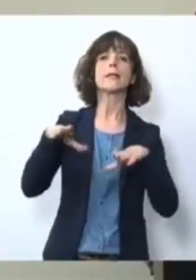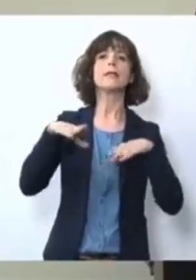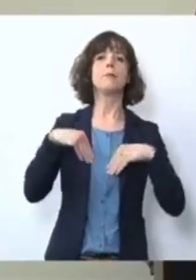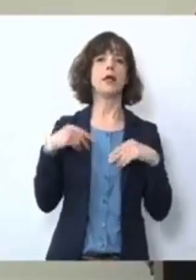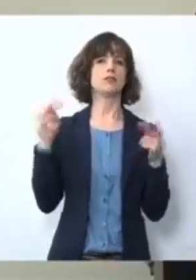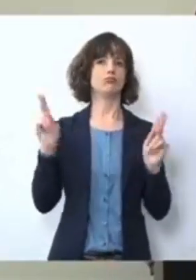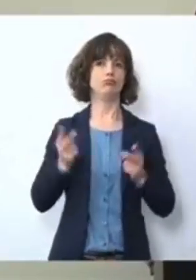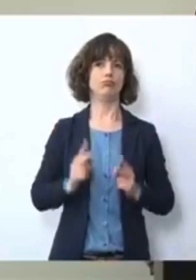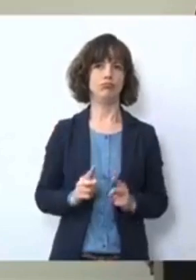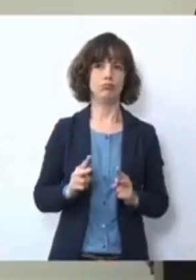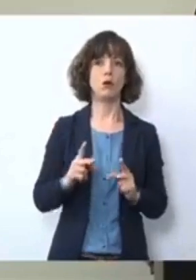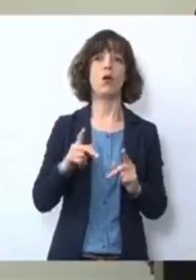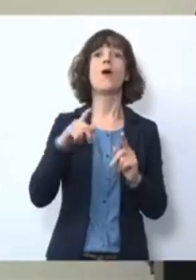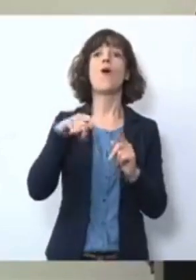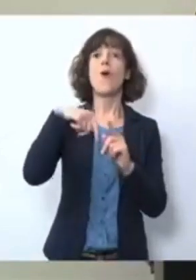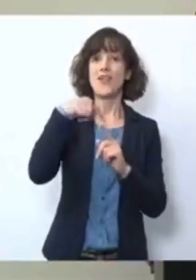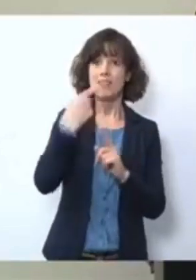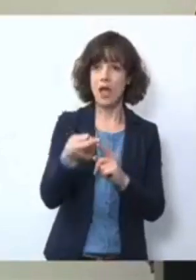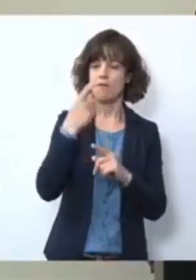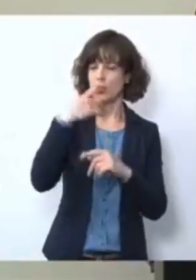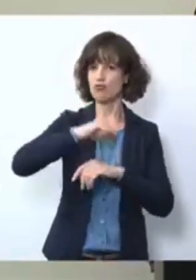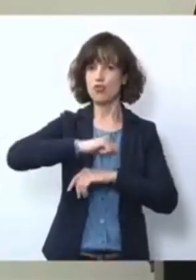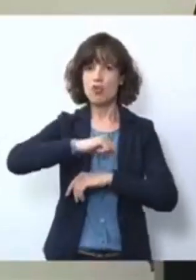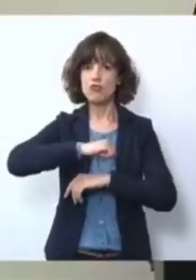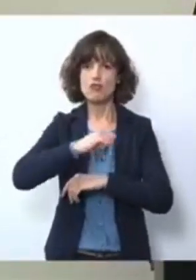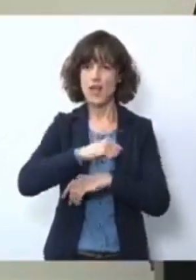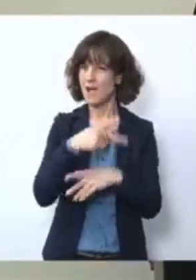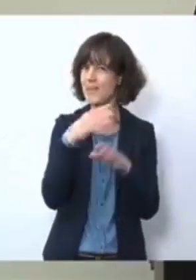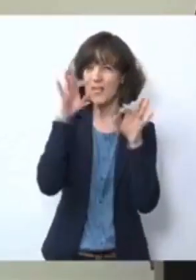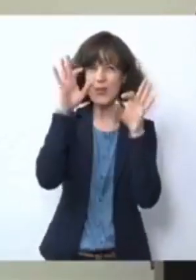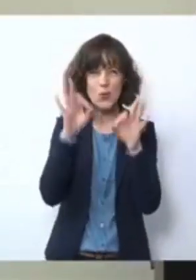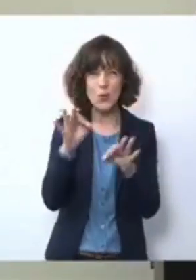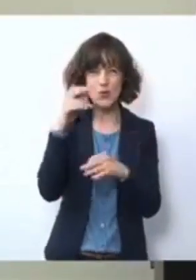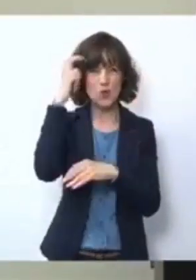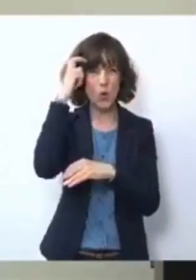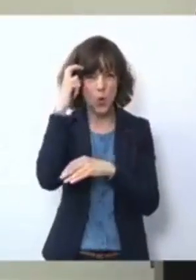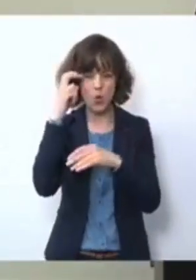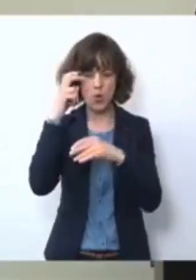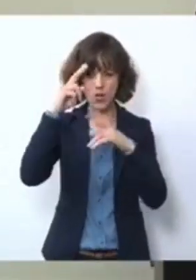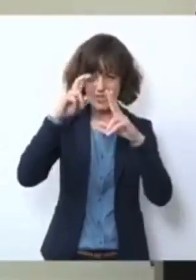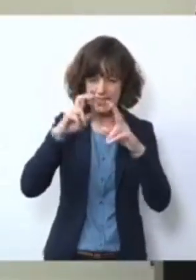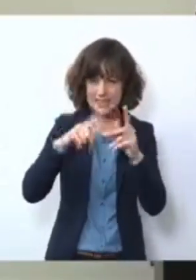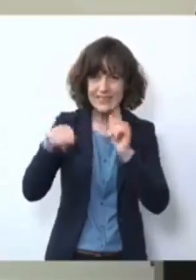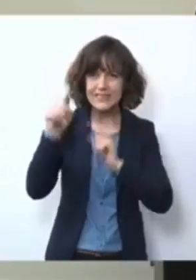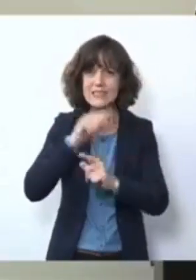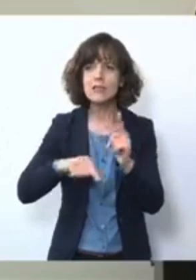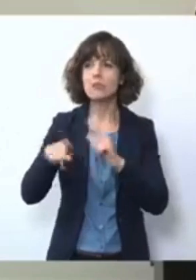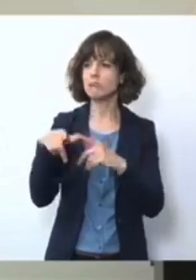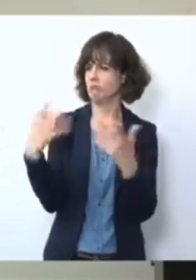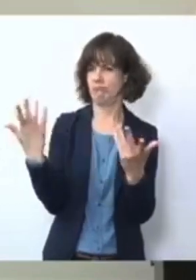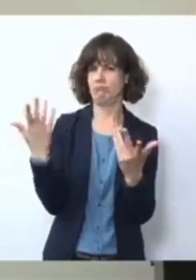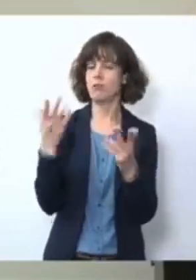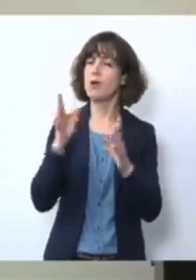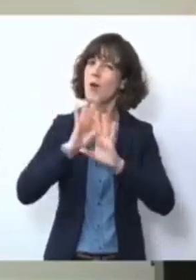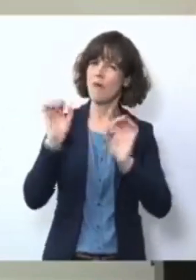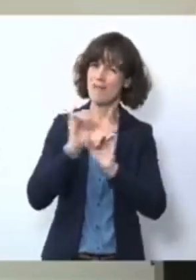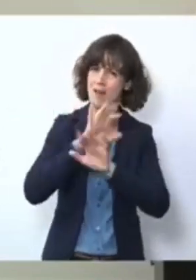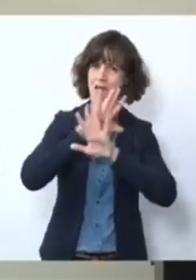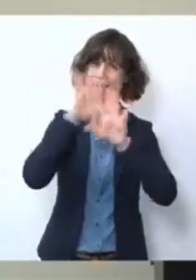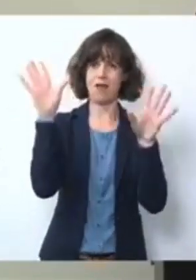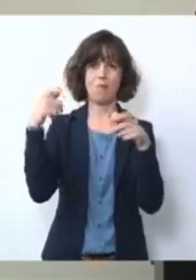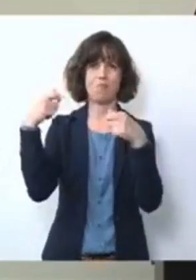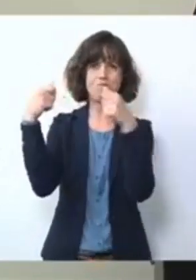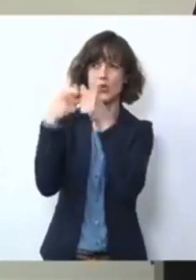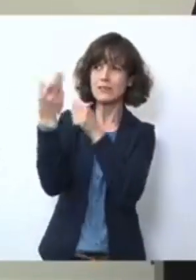nach hinten dann losgehen, weil sie nicht ausgereift sind, befürwortet natürlich keiner. Aber wir brauchen beim Bund eine klare und vor allem eine transparente